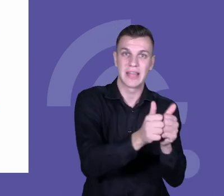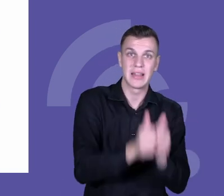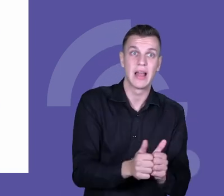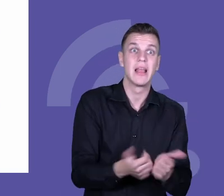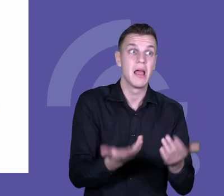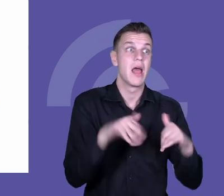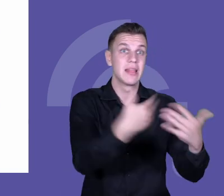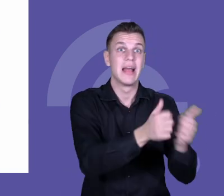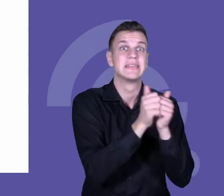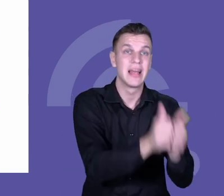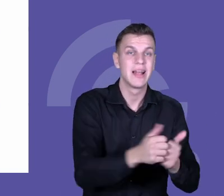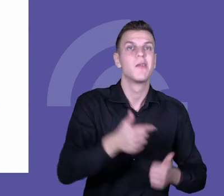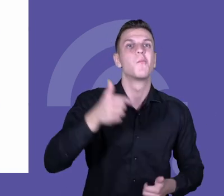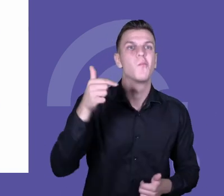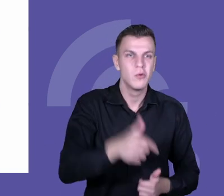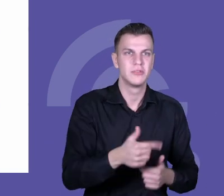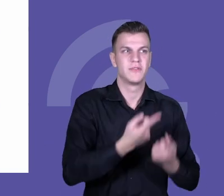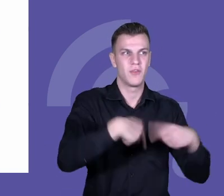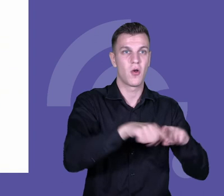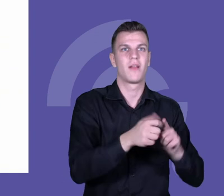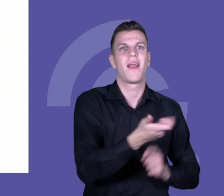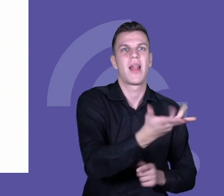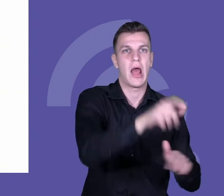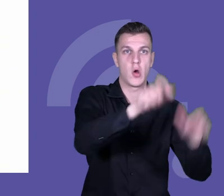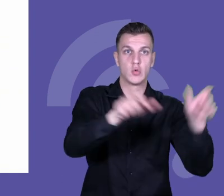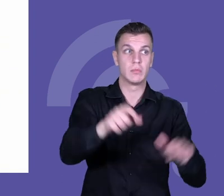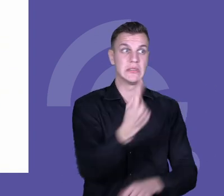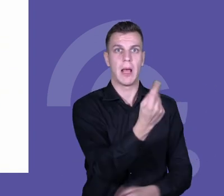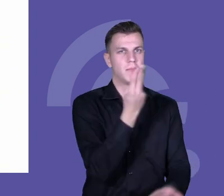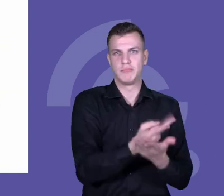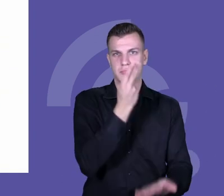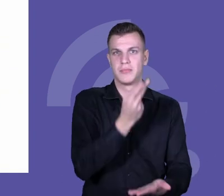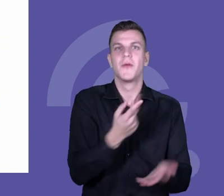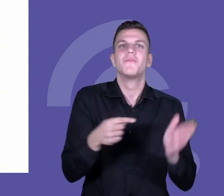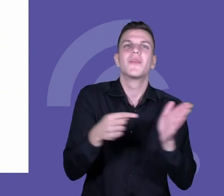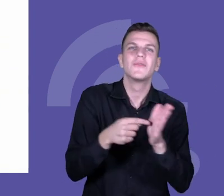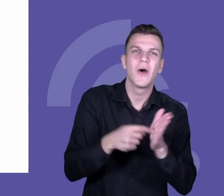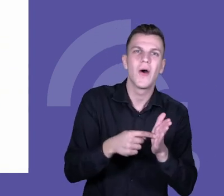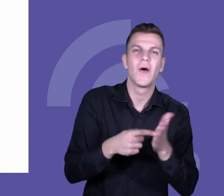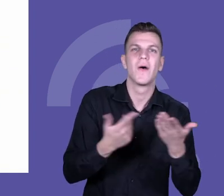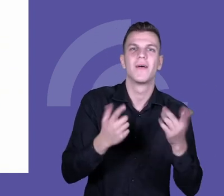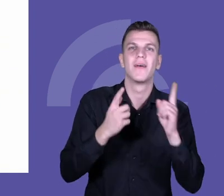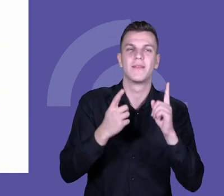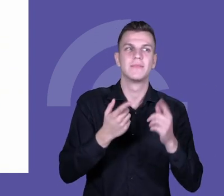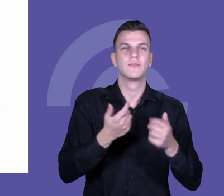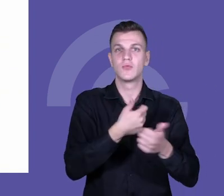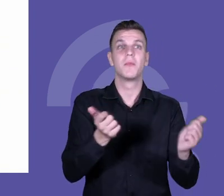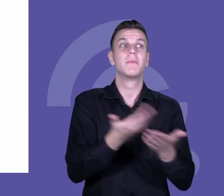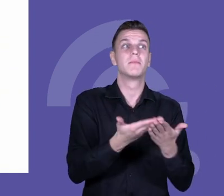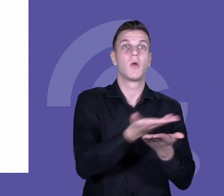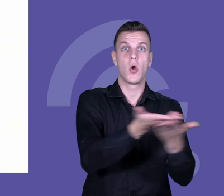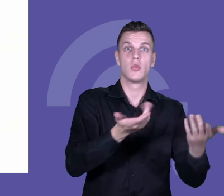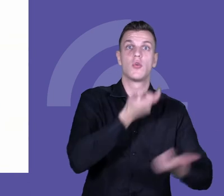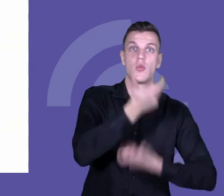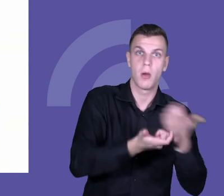współpracy, co więcej niż jednego nauczyciela, więc też i rzeczywiście z jednej strony było to coś, co mogli oferować uczniom, a z drugiej